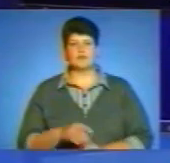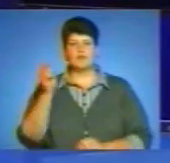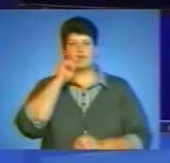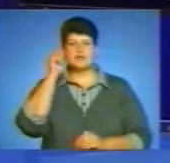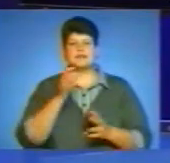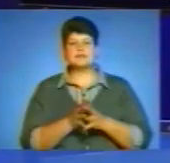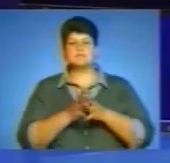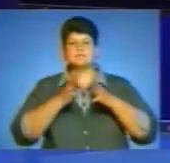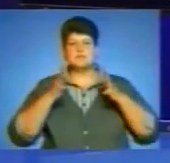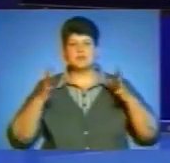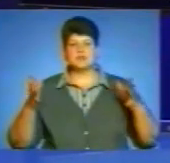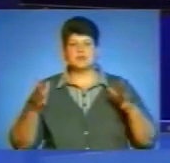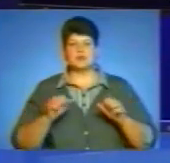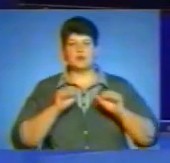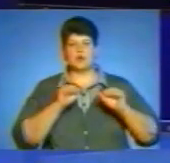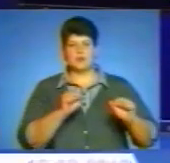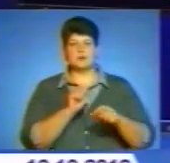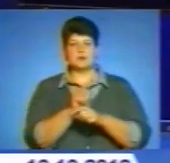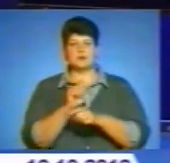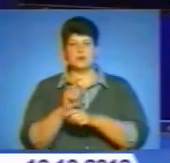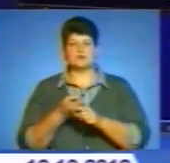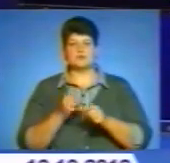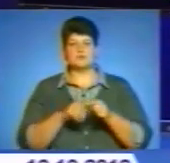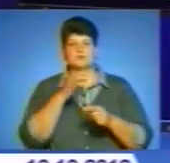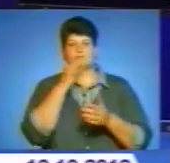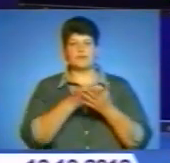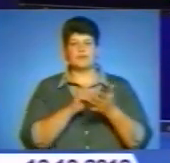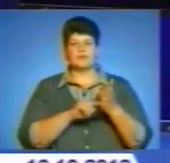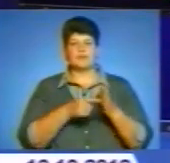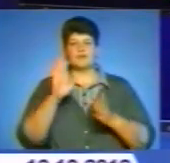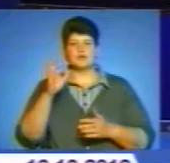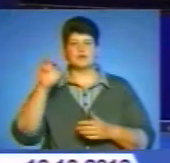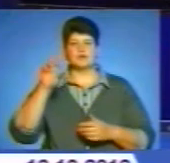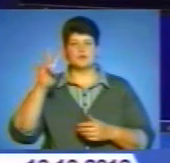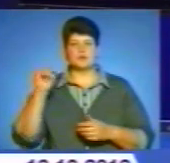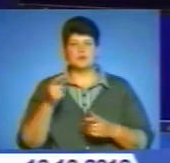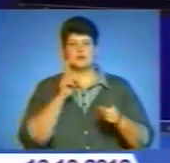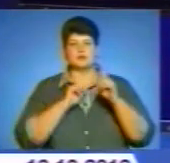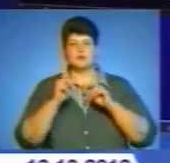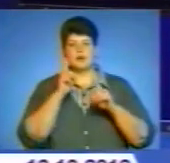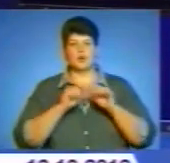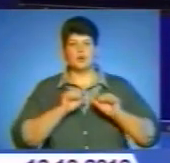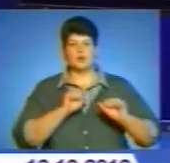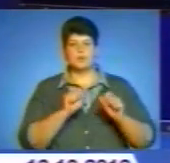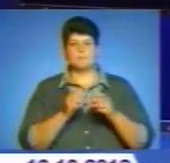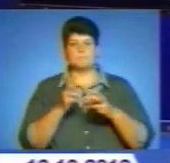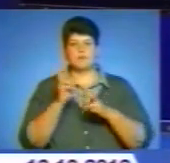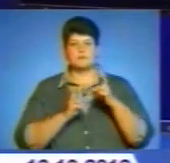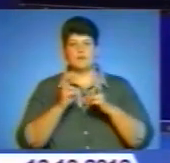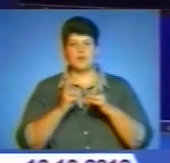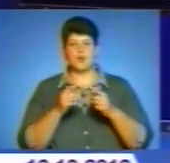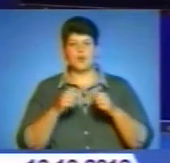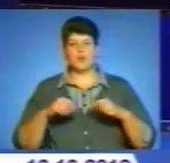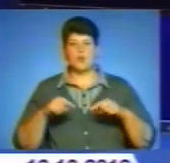В Україні збільшуватиметься оборонне замовлення. На цьому наголосив Віктор Янукович під час наради з питання розвитку оборонно-промислового комплексу.